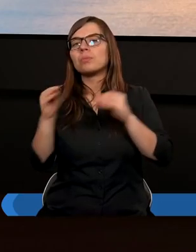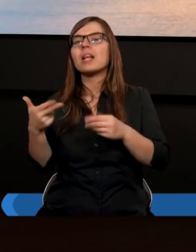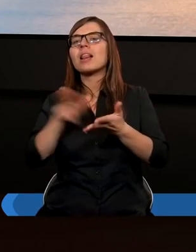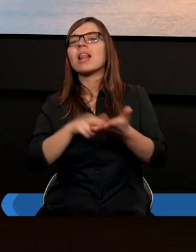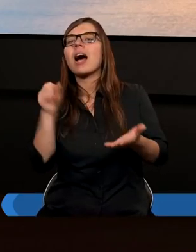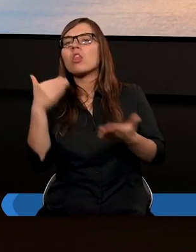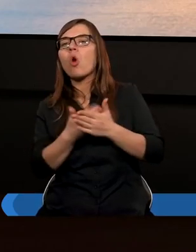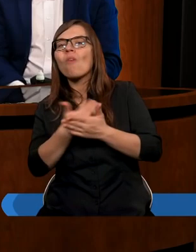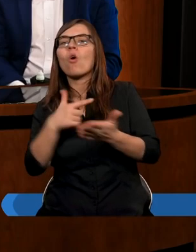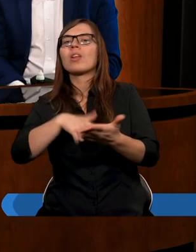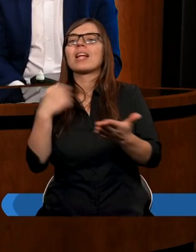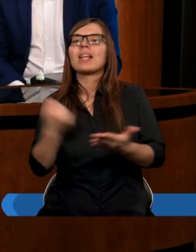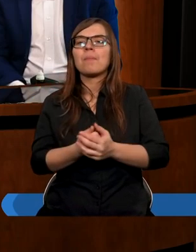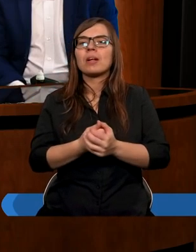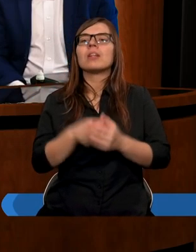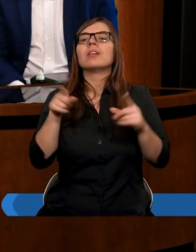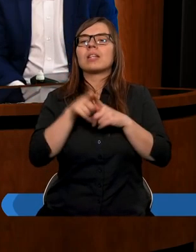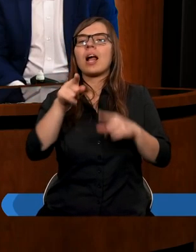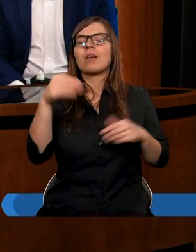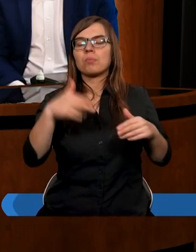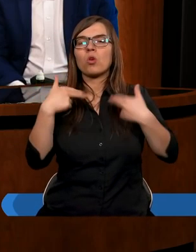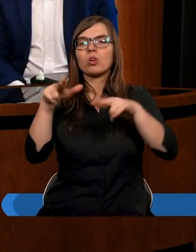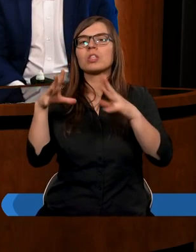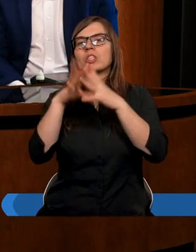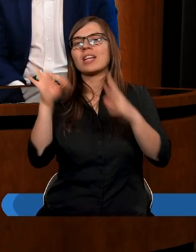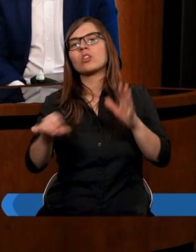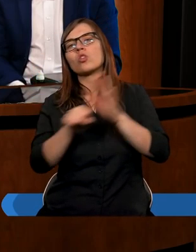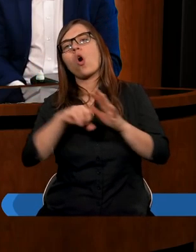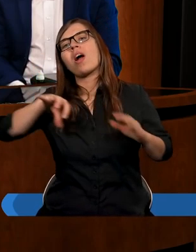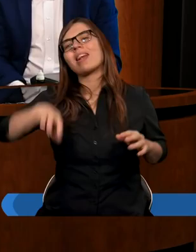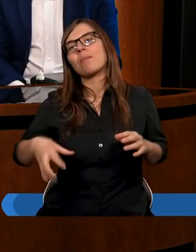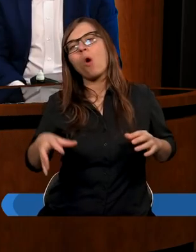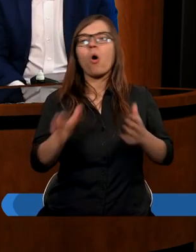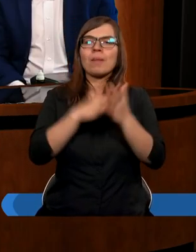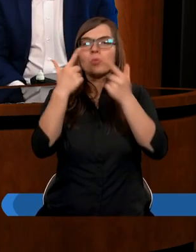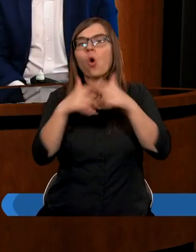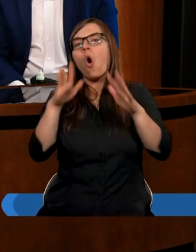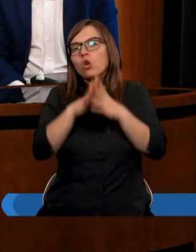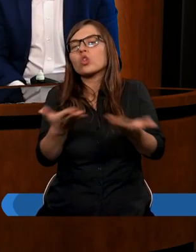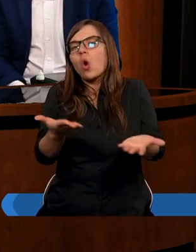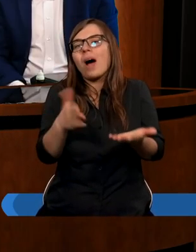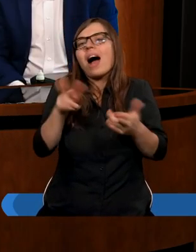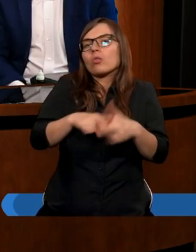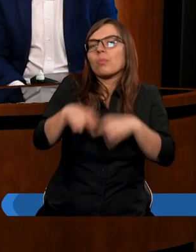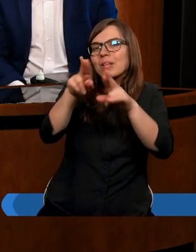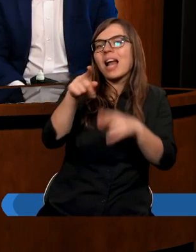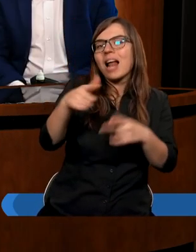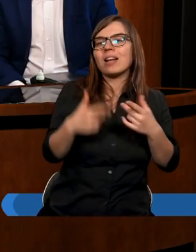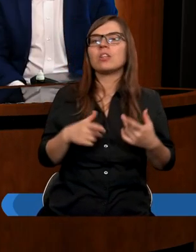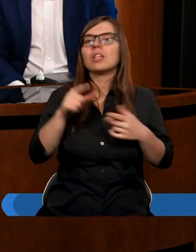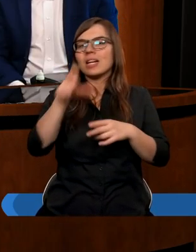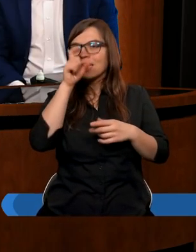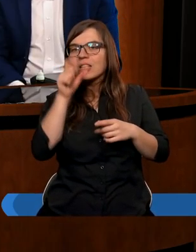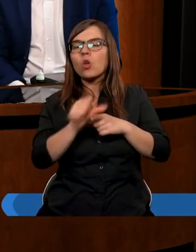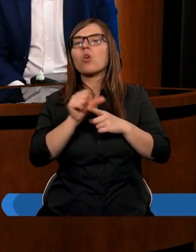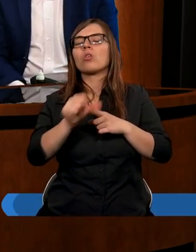nowotestamentalne? No też mam zanieść dziesięcinę do zboru, do którego należy. Istotą jest to,